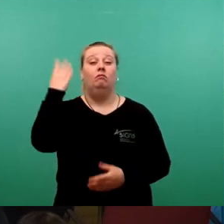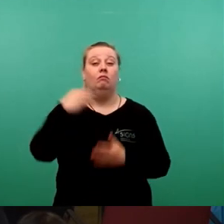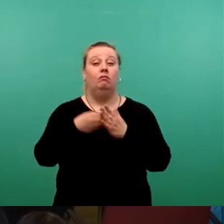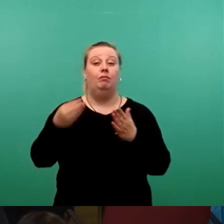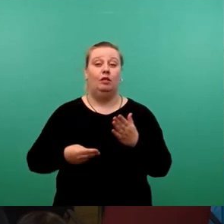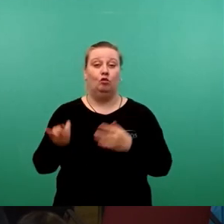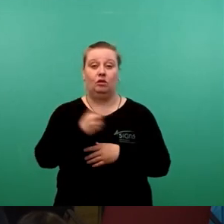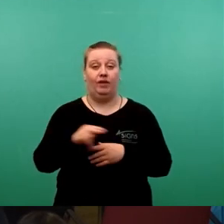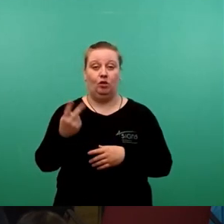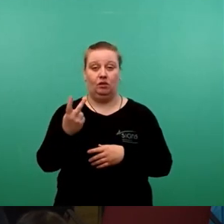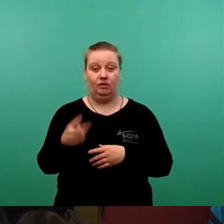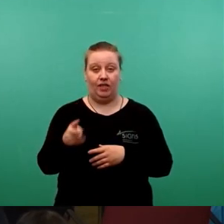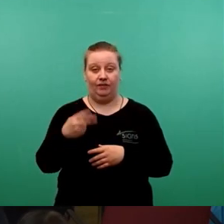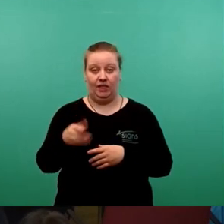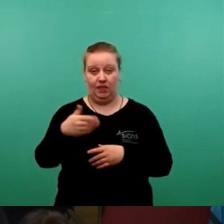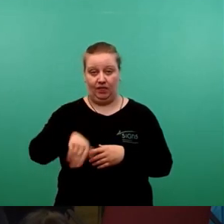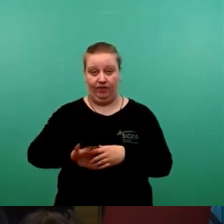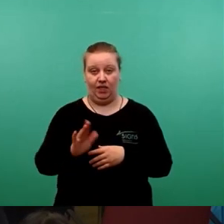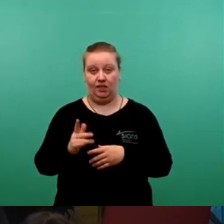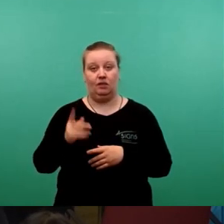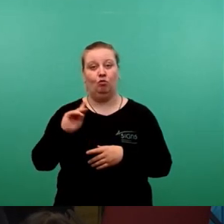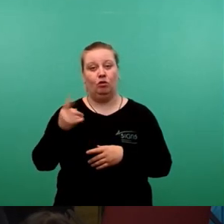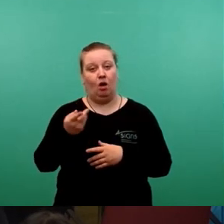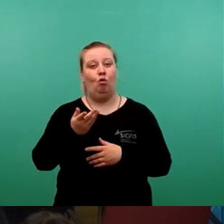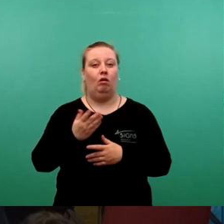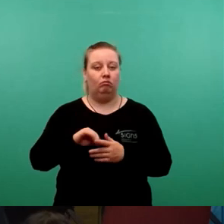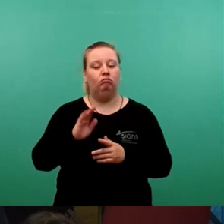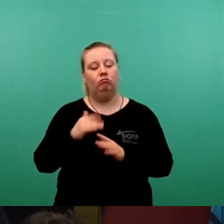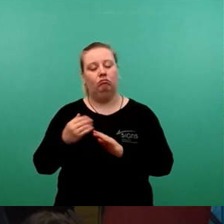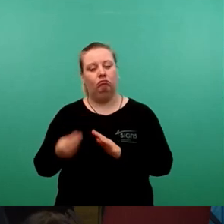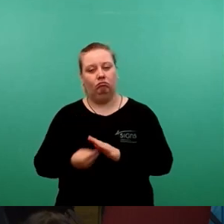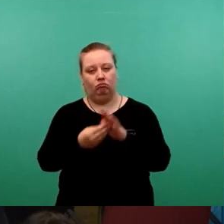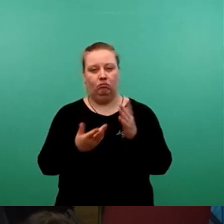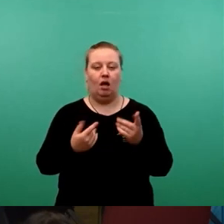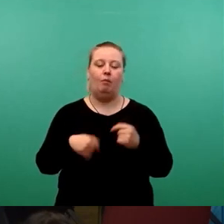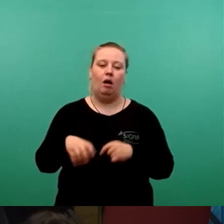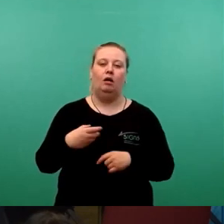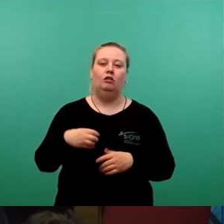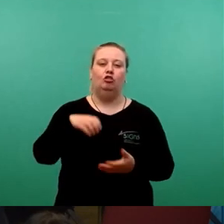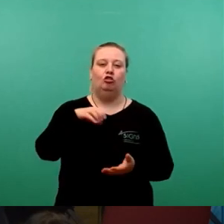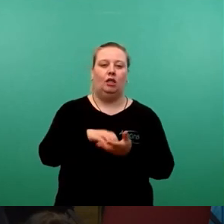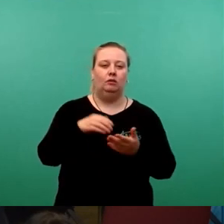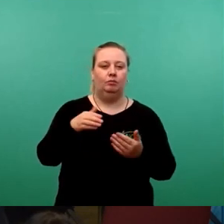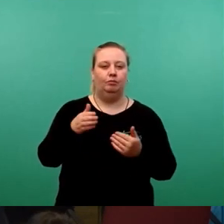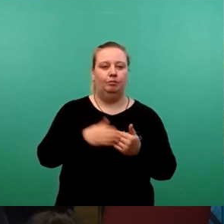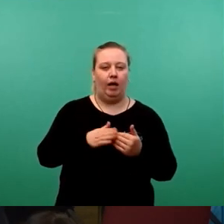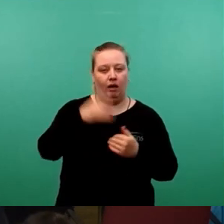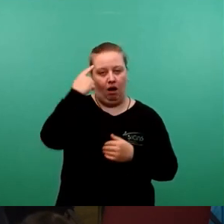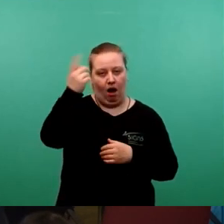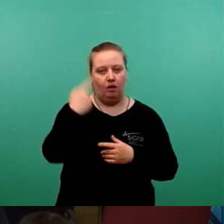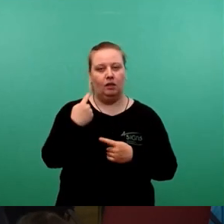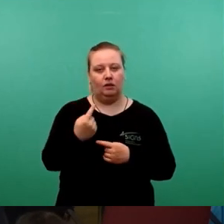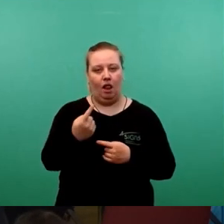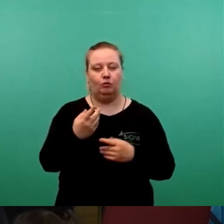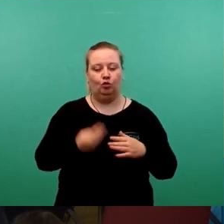2022. Der wurde teilweise abgeholfen. Der Stadtbezirksbeirat Klotsche hat fraktionsübergreifend seine